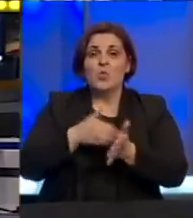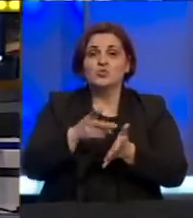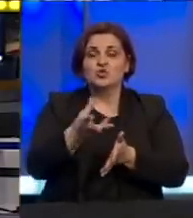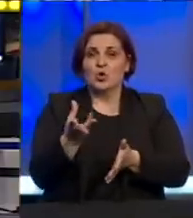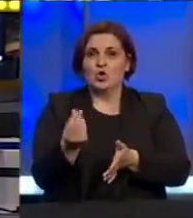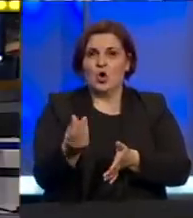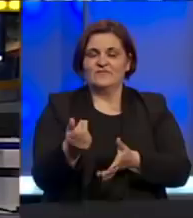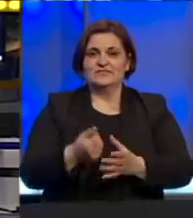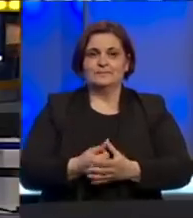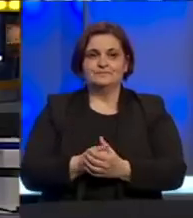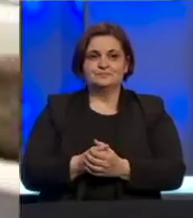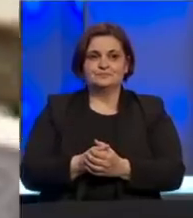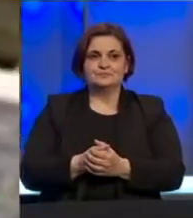novca?